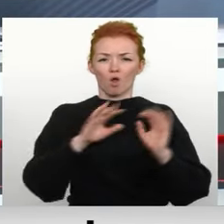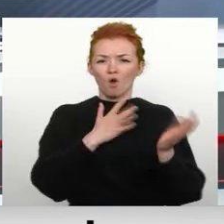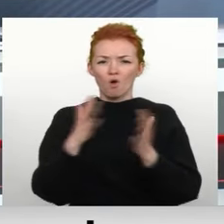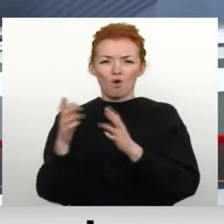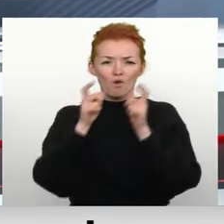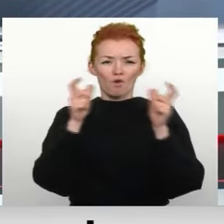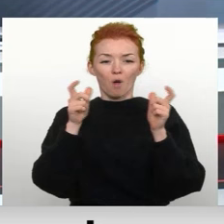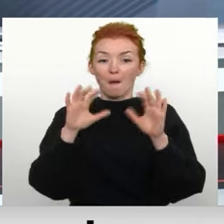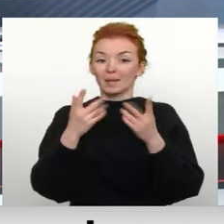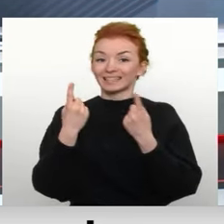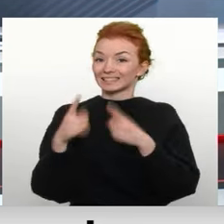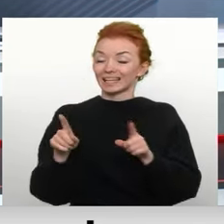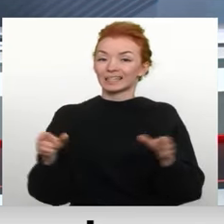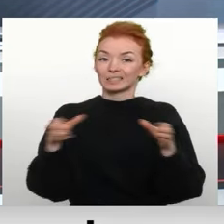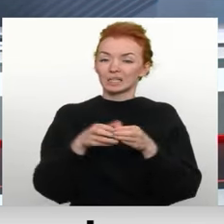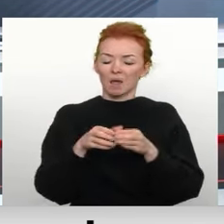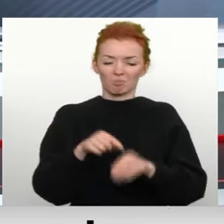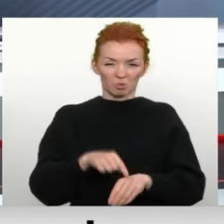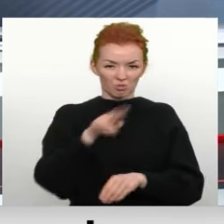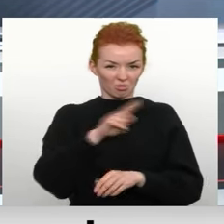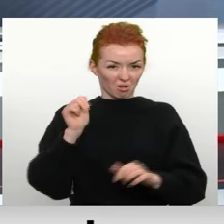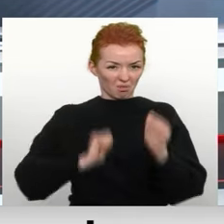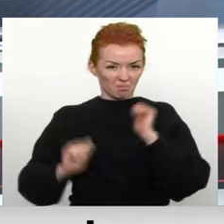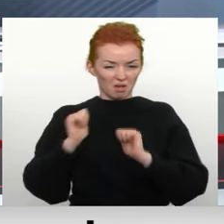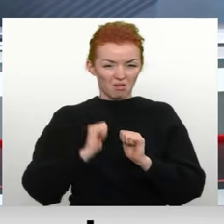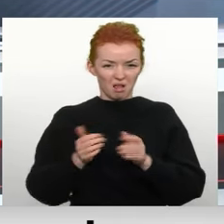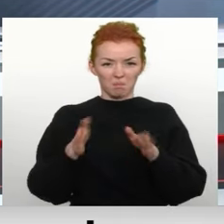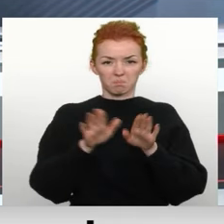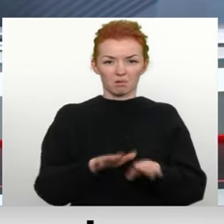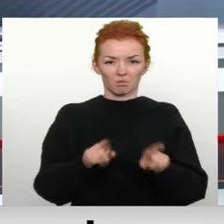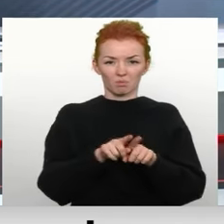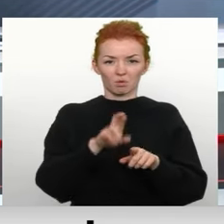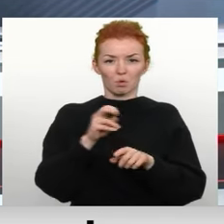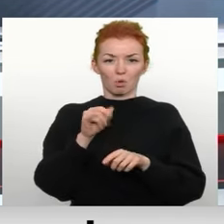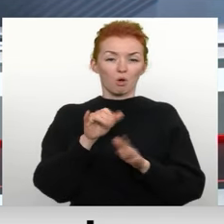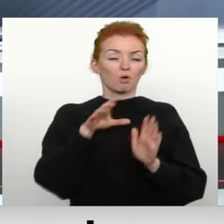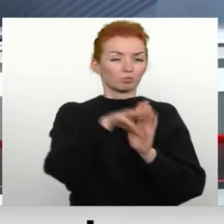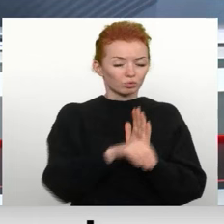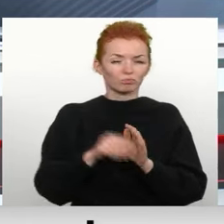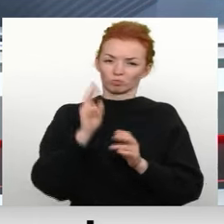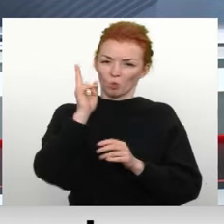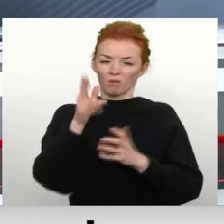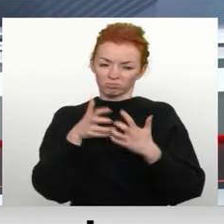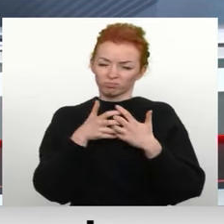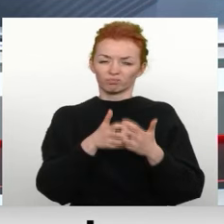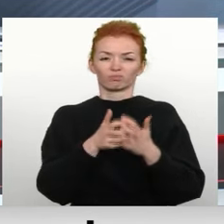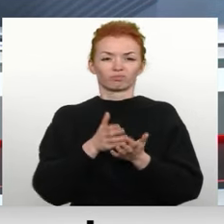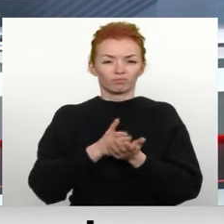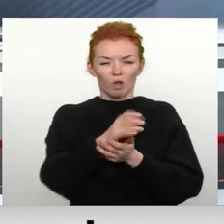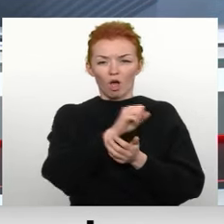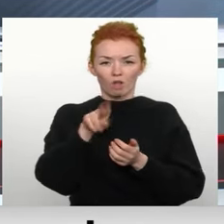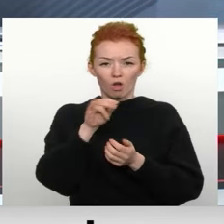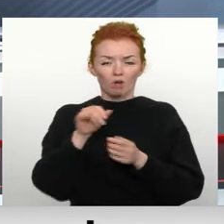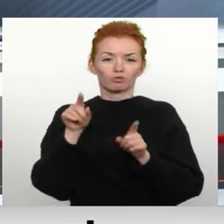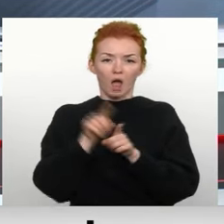citi ciemi gan jūtās neapminātie palikšanu, ropa, žos un soli turpināt cīnīties, vērsties gan ādažu novadā, gan